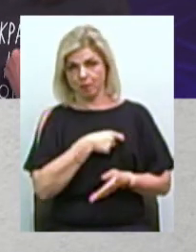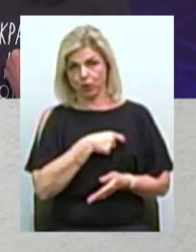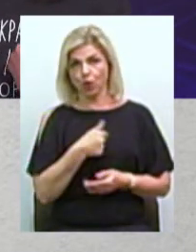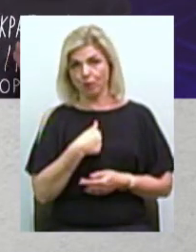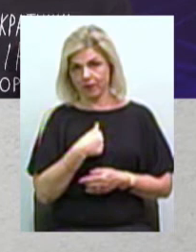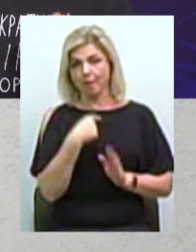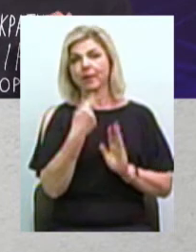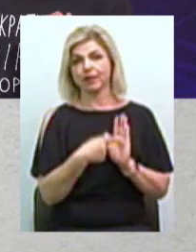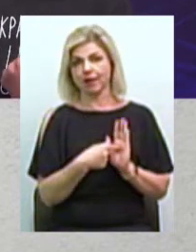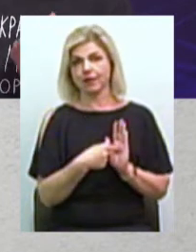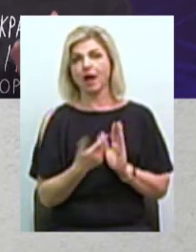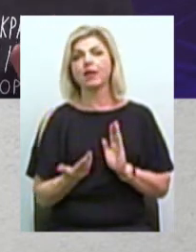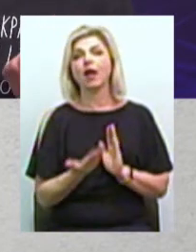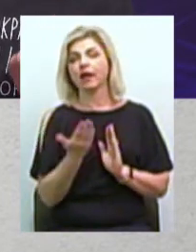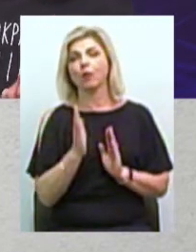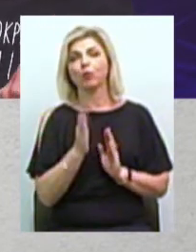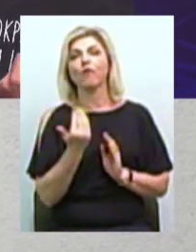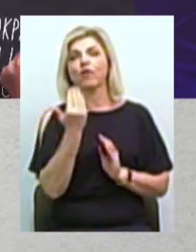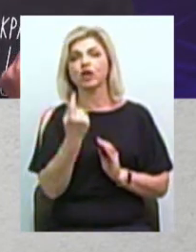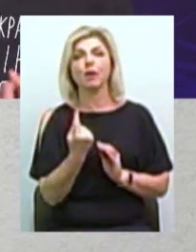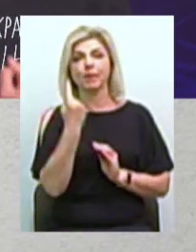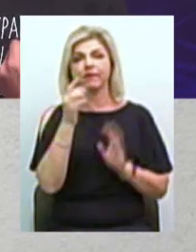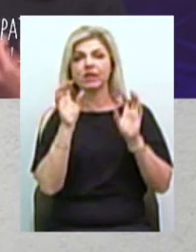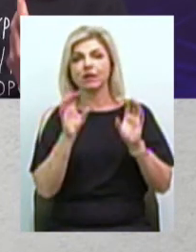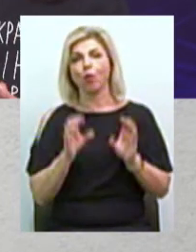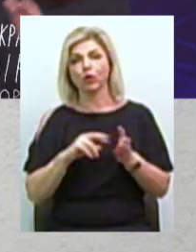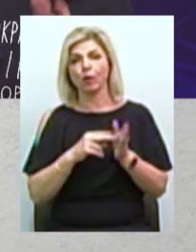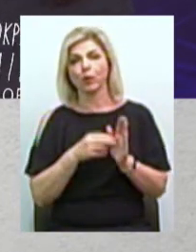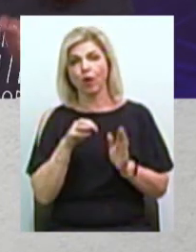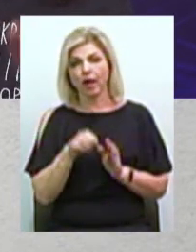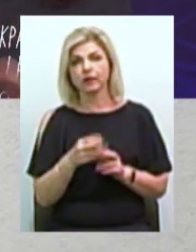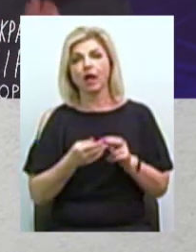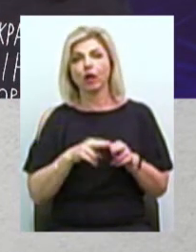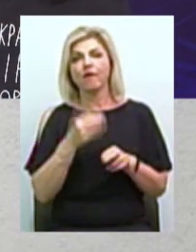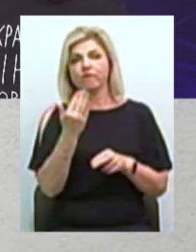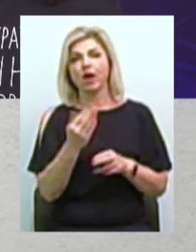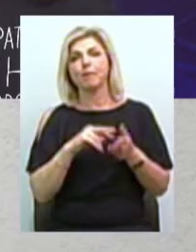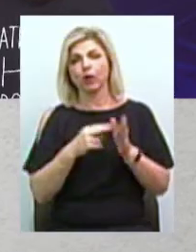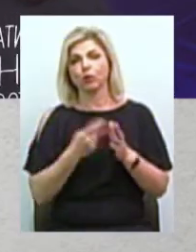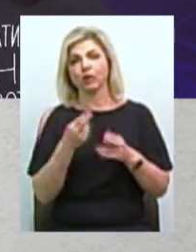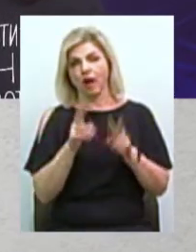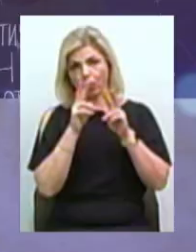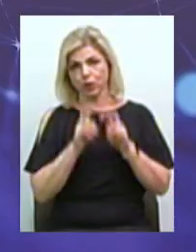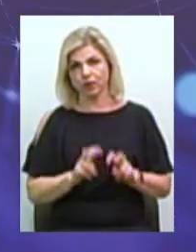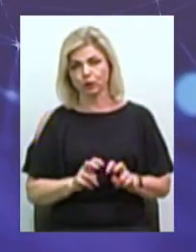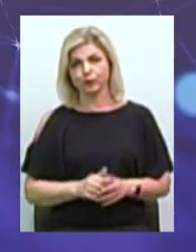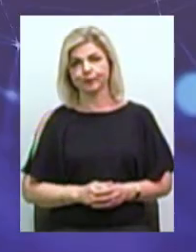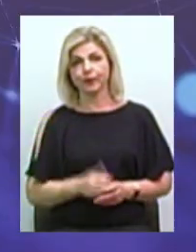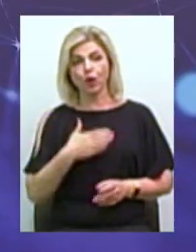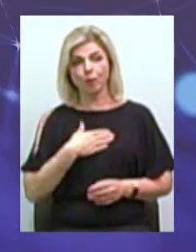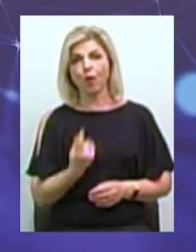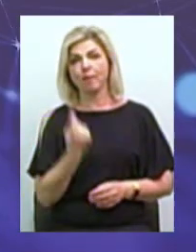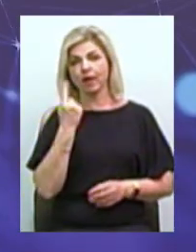питання, яким буде ваш перший законопроект, який ви плануєте для розгляду? Мой перший